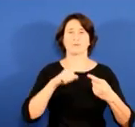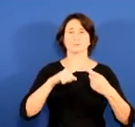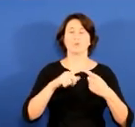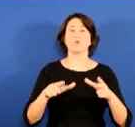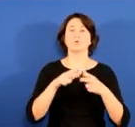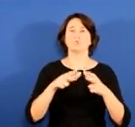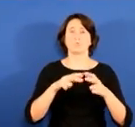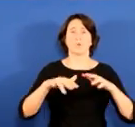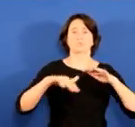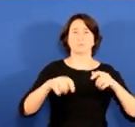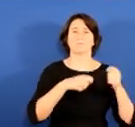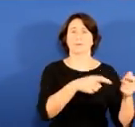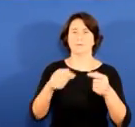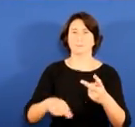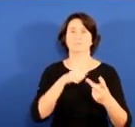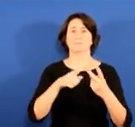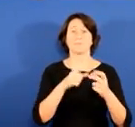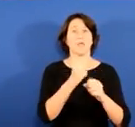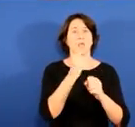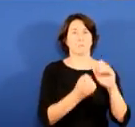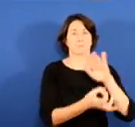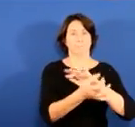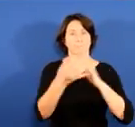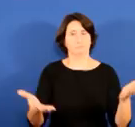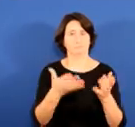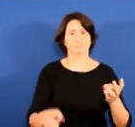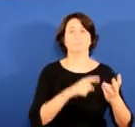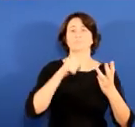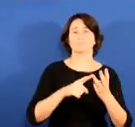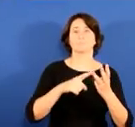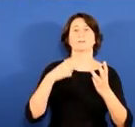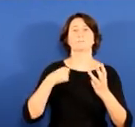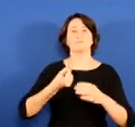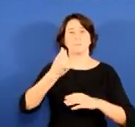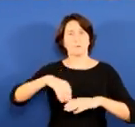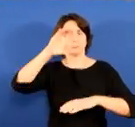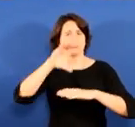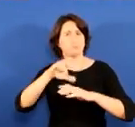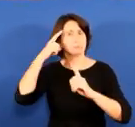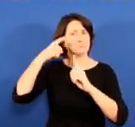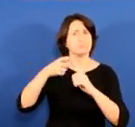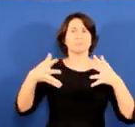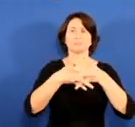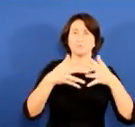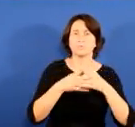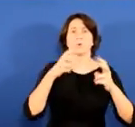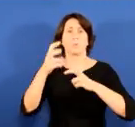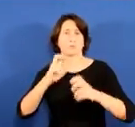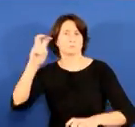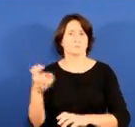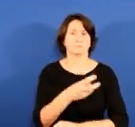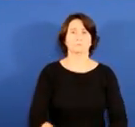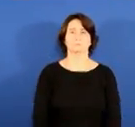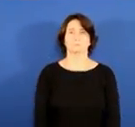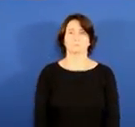ardatz. Gizarte ekintza, enpleguaren zorrera, erri lanetako inbertsioa, proiektu estrategikoak amaitzeko eta egiten ari